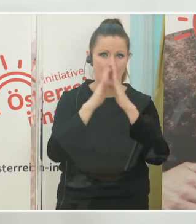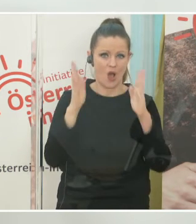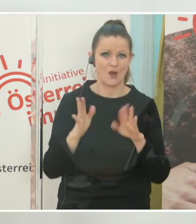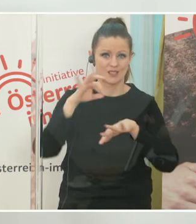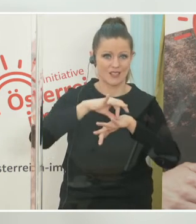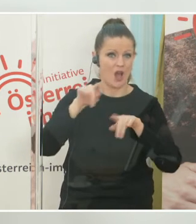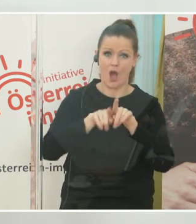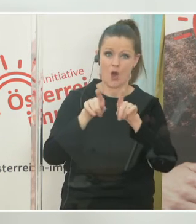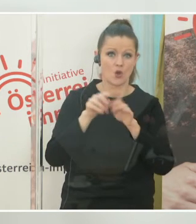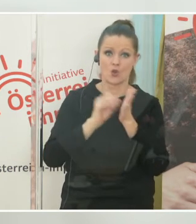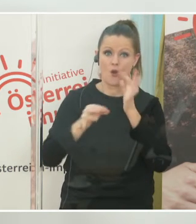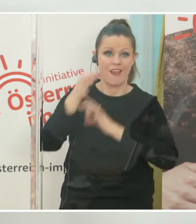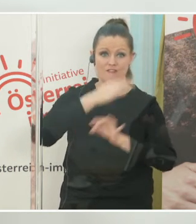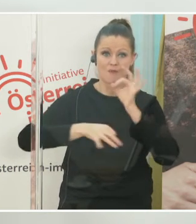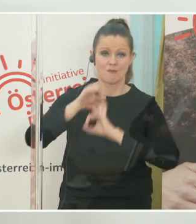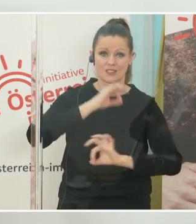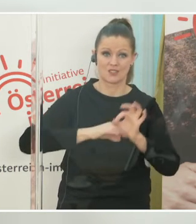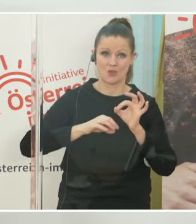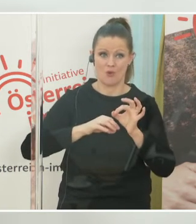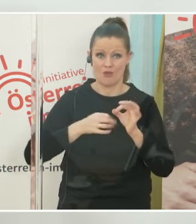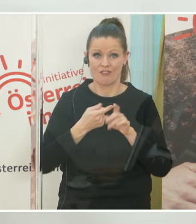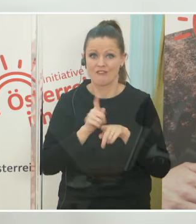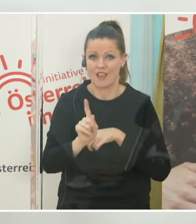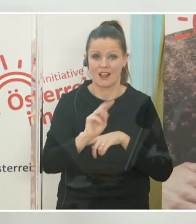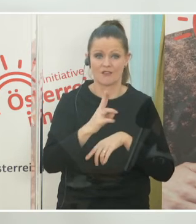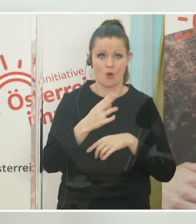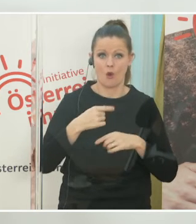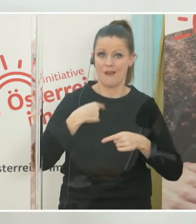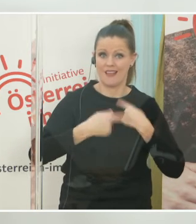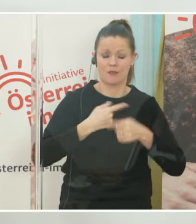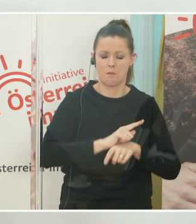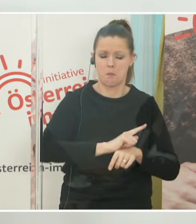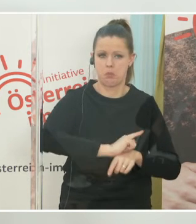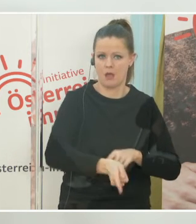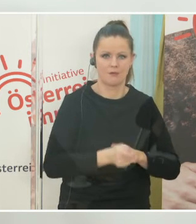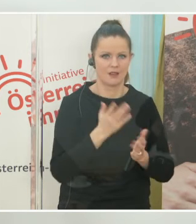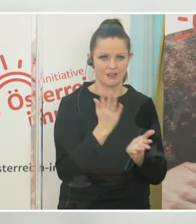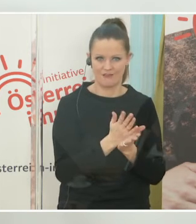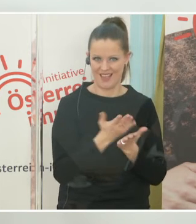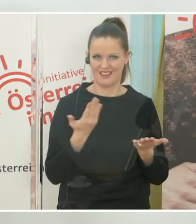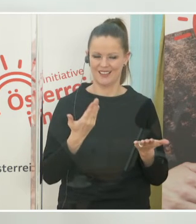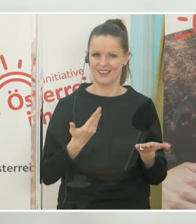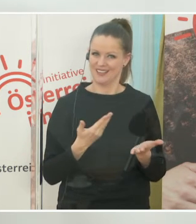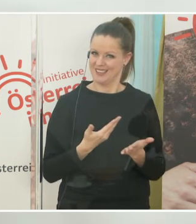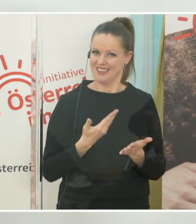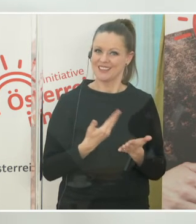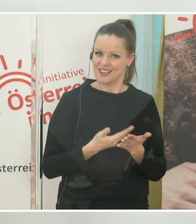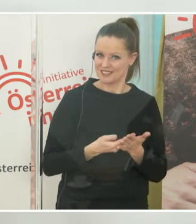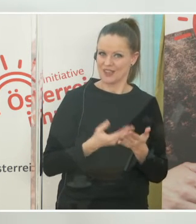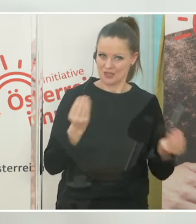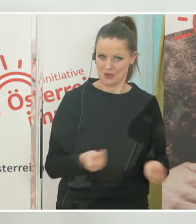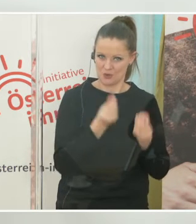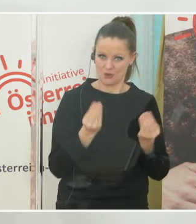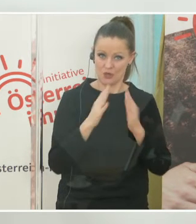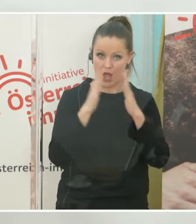Informationsdefizite da sind, weil einfach die Entwicklung dermaßen rasend schnell vonstatten gegangen ist, dass der